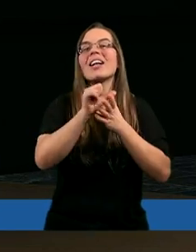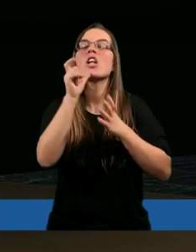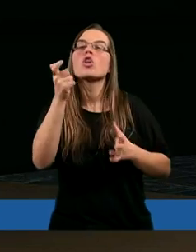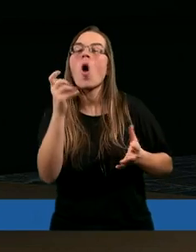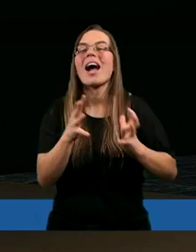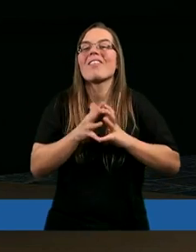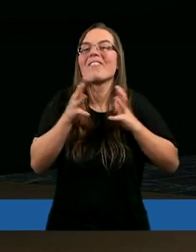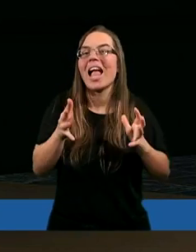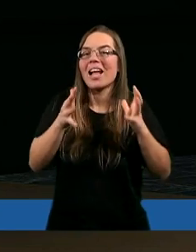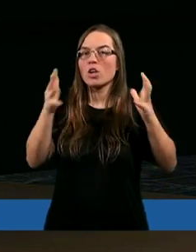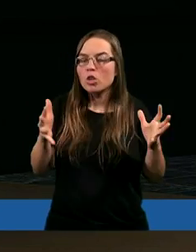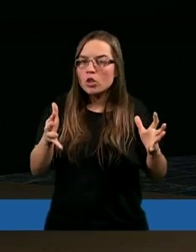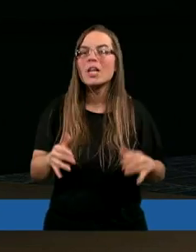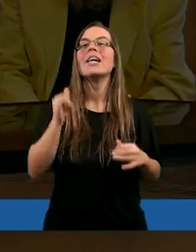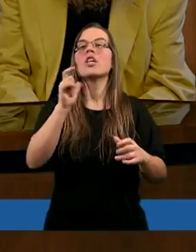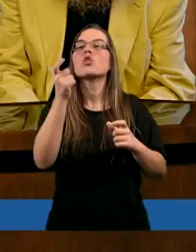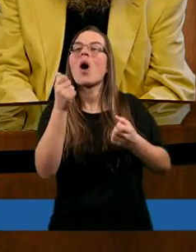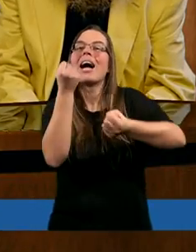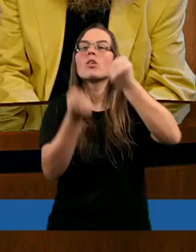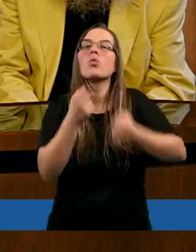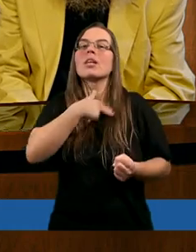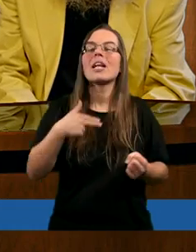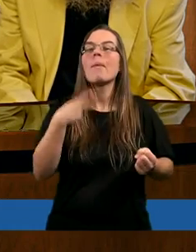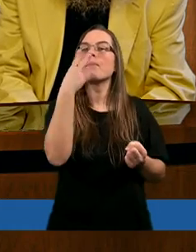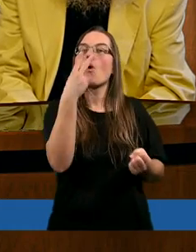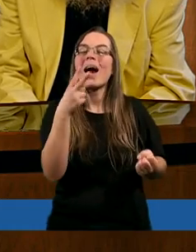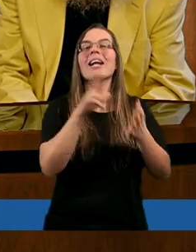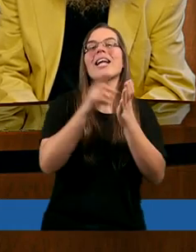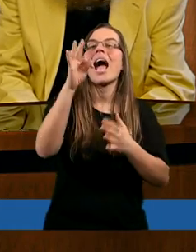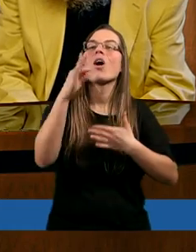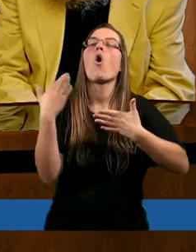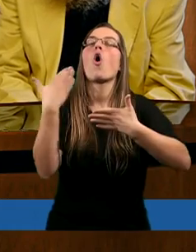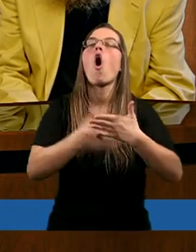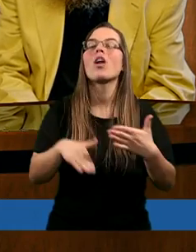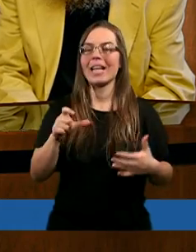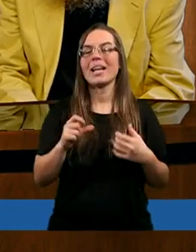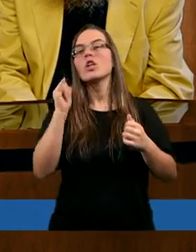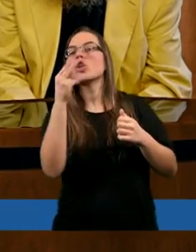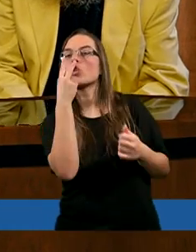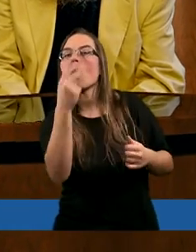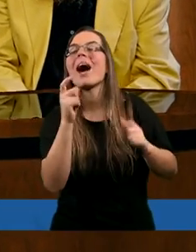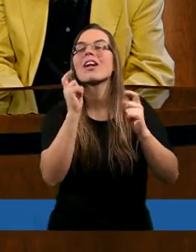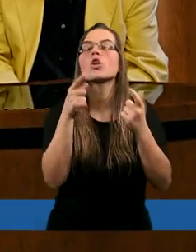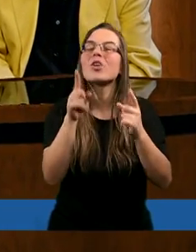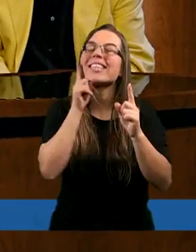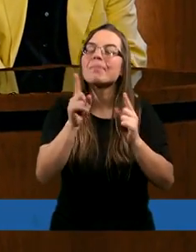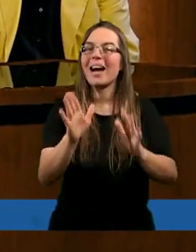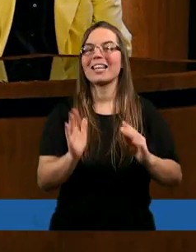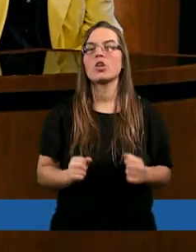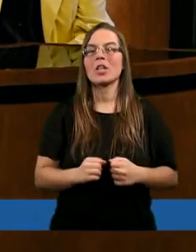coraz większy i że coraz trudniej nam popatrzeć na jego krańce i zobaczyć cokolwiek na nie.